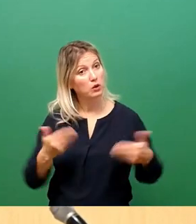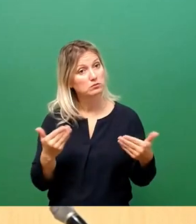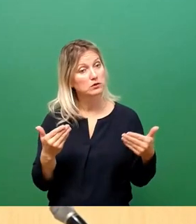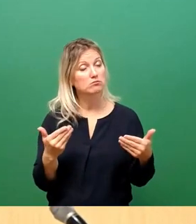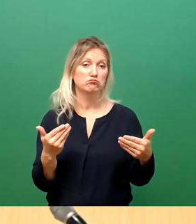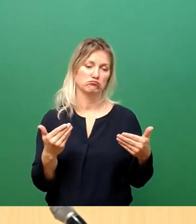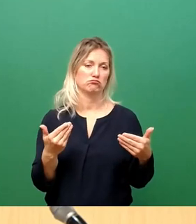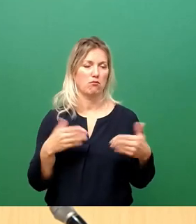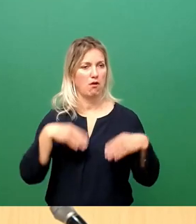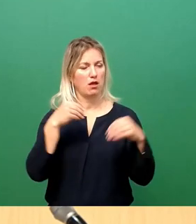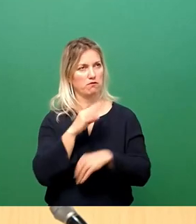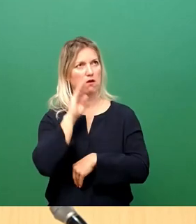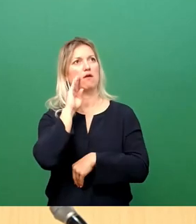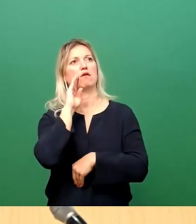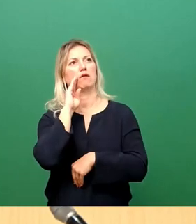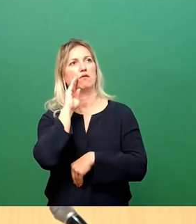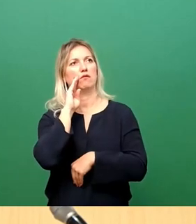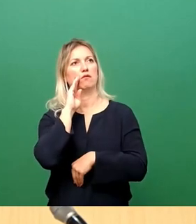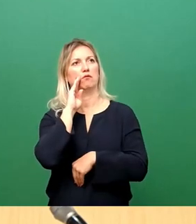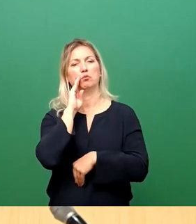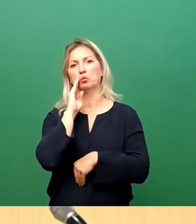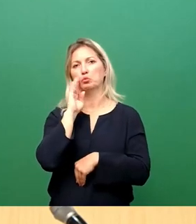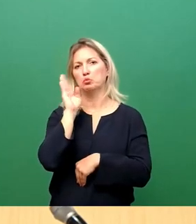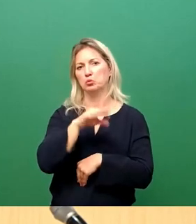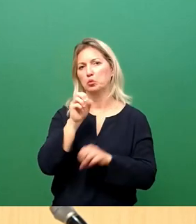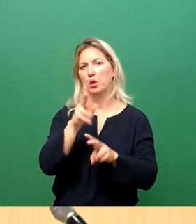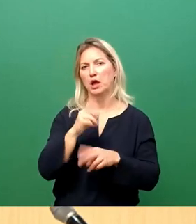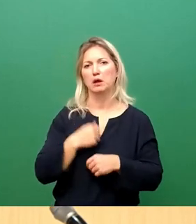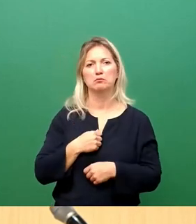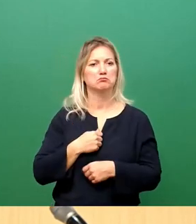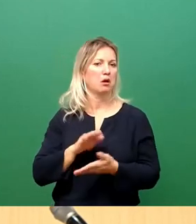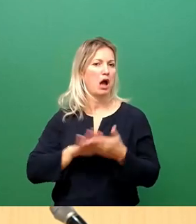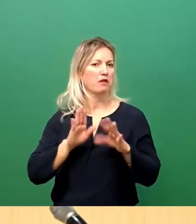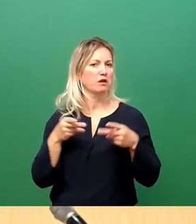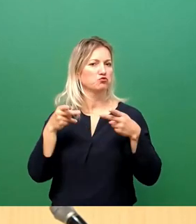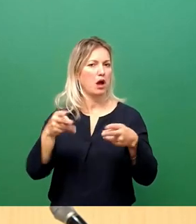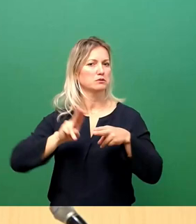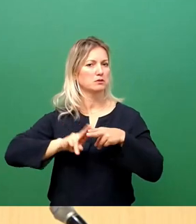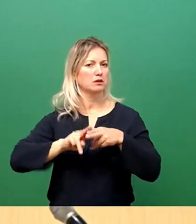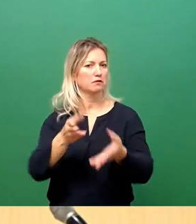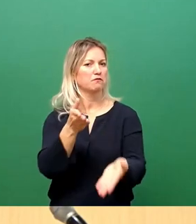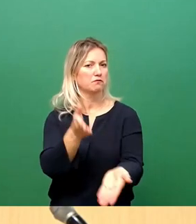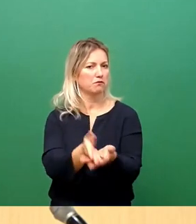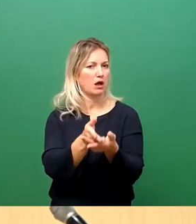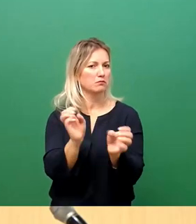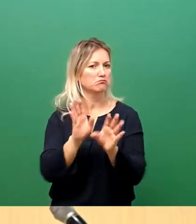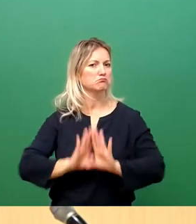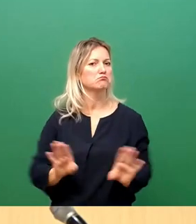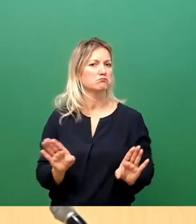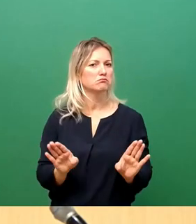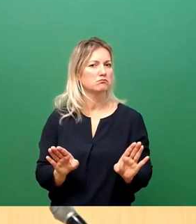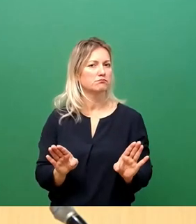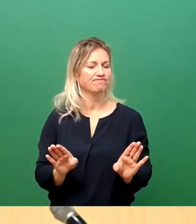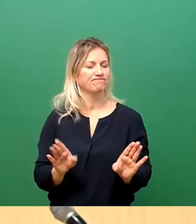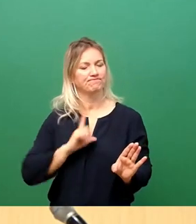ganz nett. Ja, wir sanieren die Straße einfach so und dann haben wir es geklärt. Aber aus meiner Sicht ist es